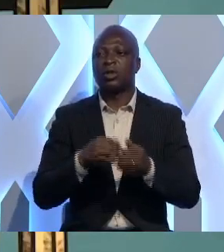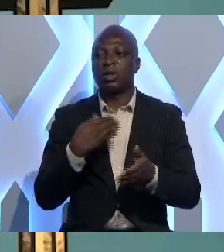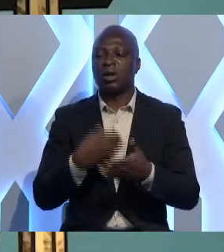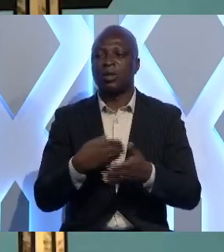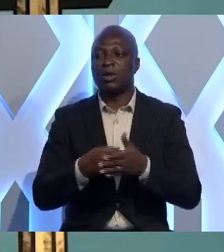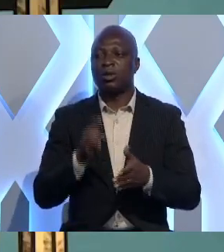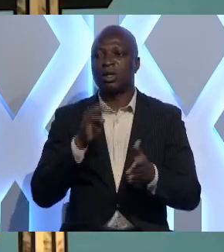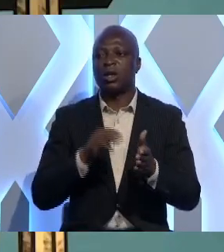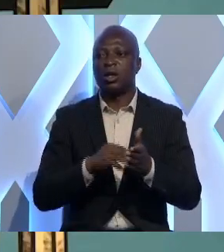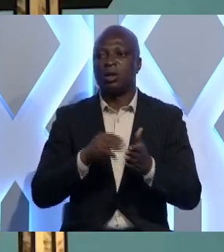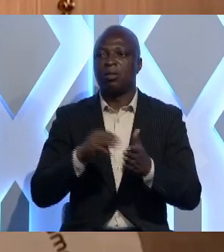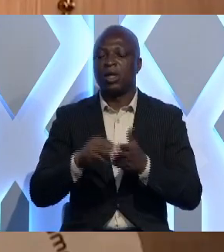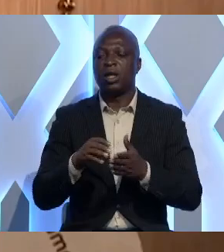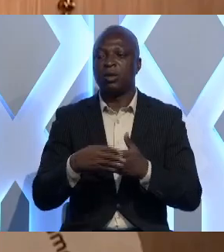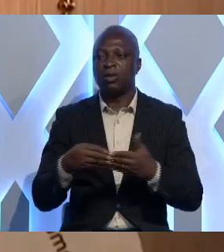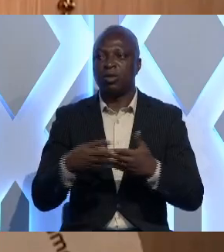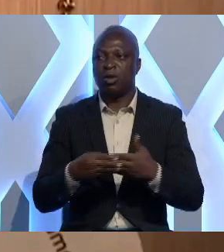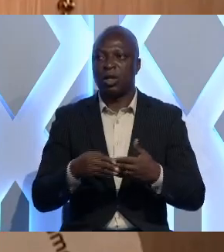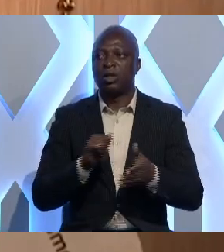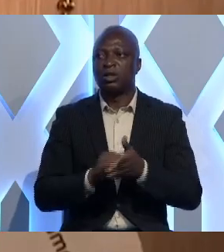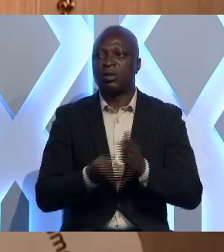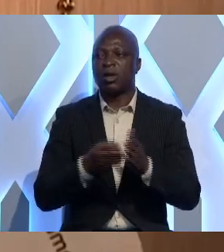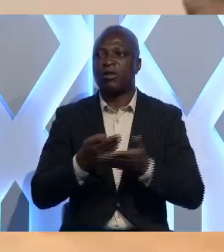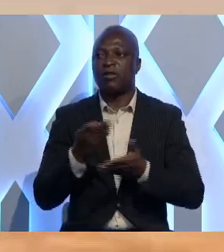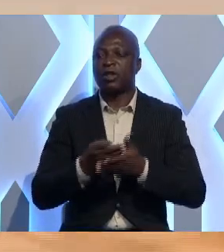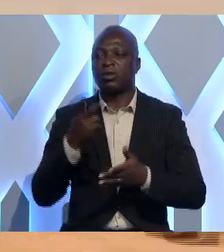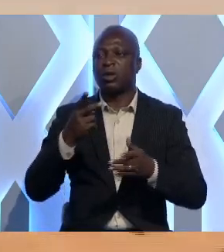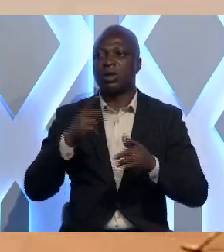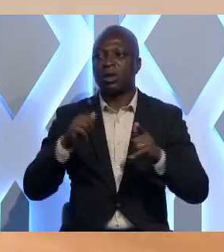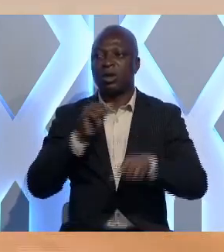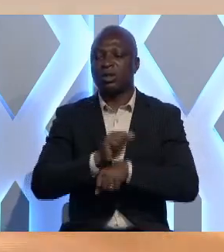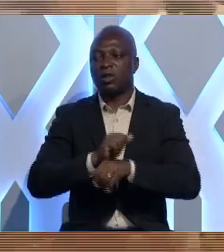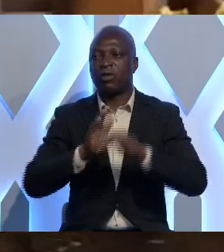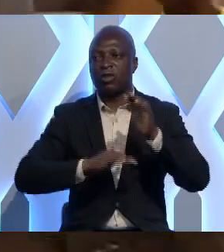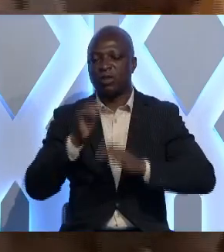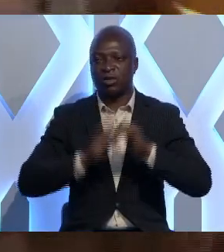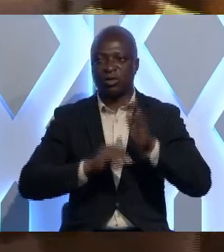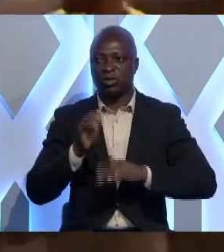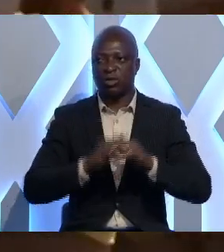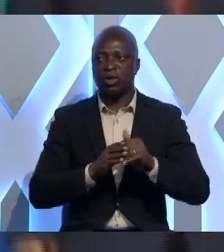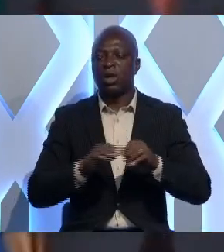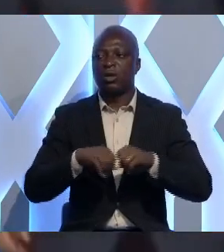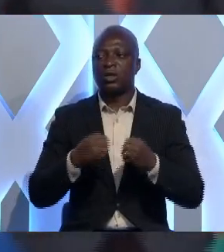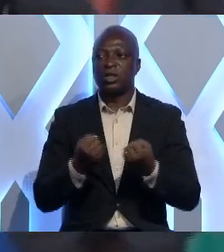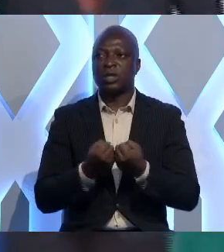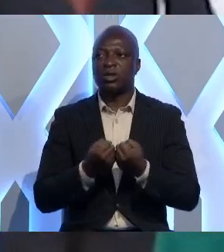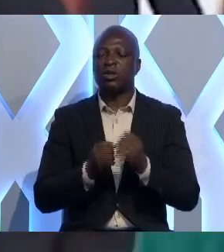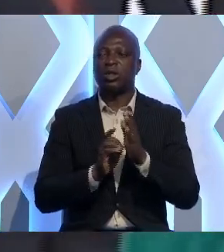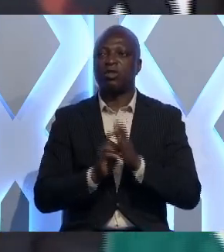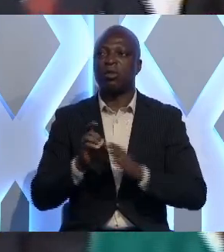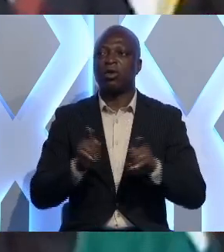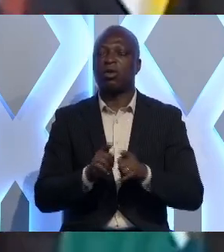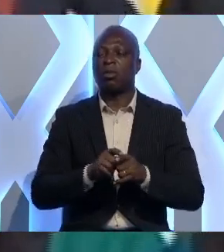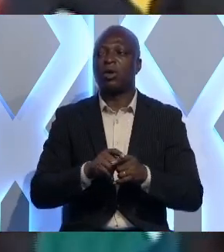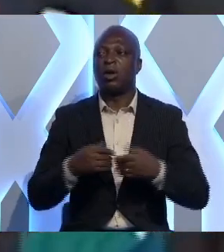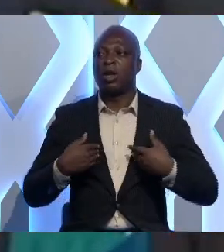de 100 milliards de dollars. Cette banque finance de grands travaux d'infrastructures et des secteurs de développement comme la